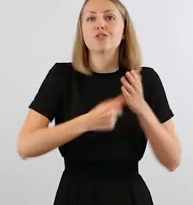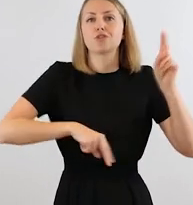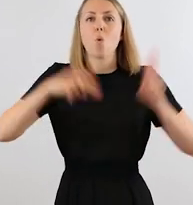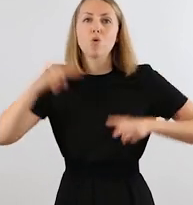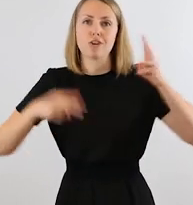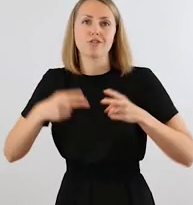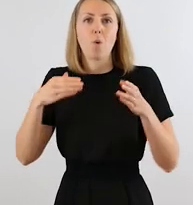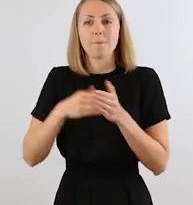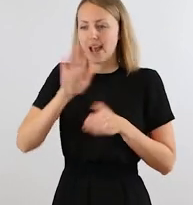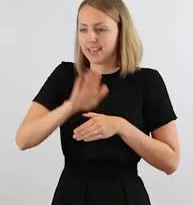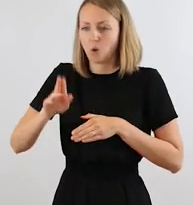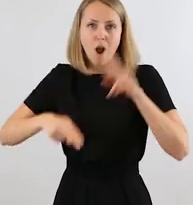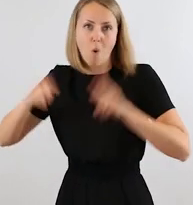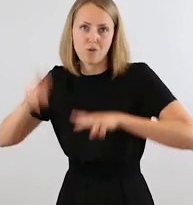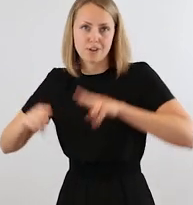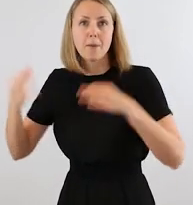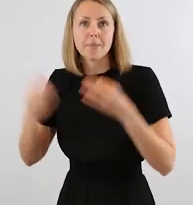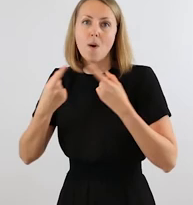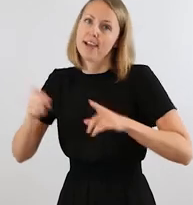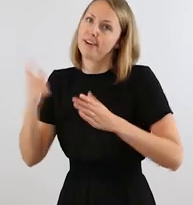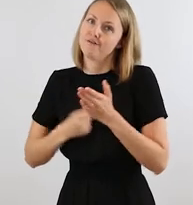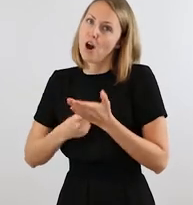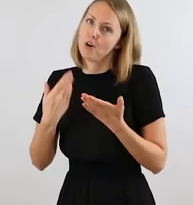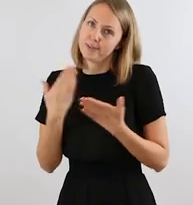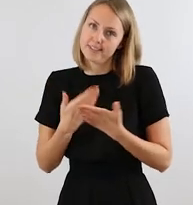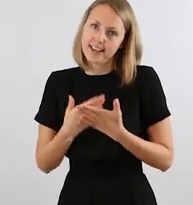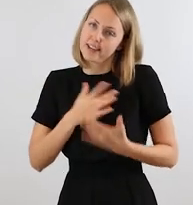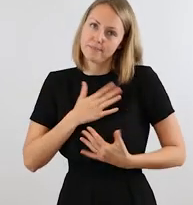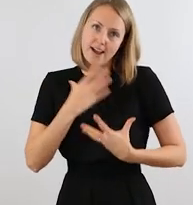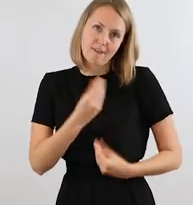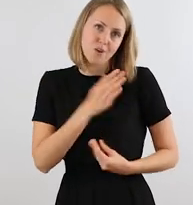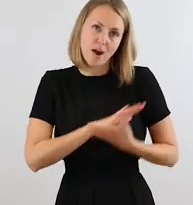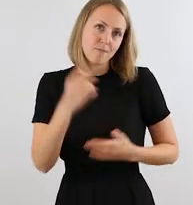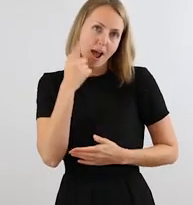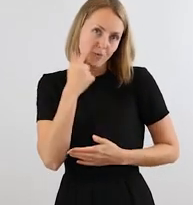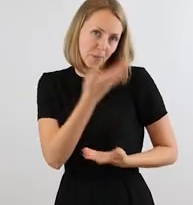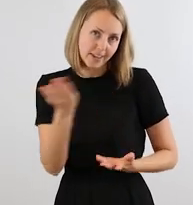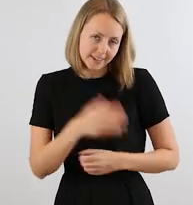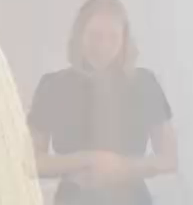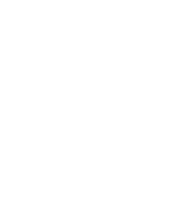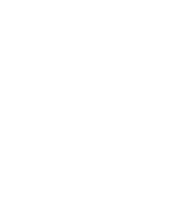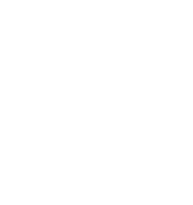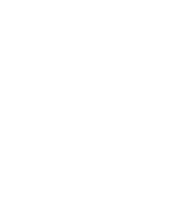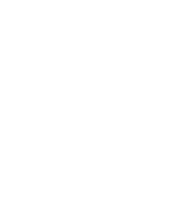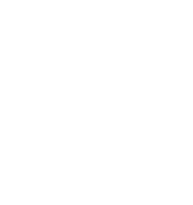unterschiedlich sind. Und jede Behinderung braucht ja auch einfach andere Voraussetzungen, um gut zurechtzukommen.